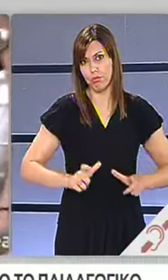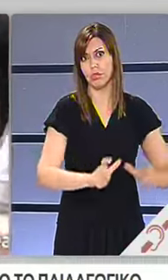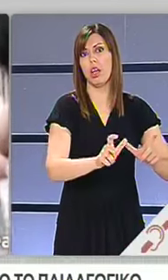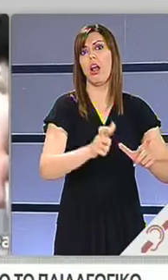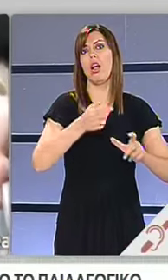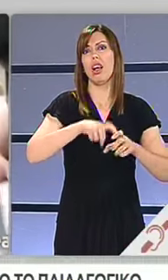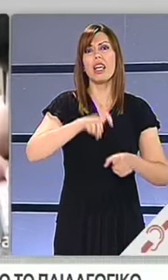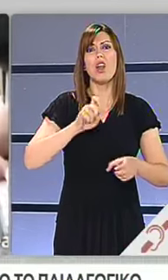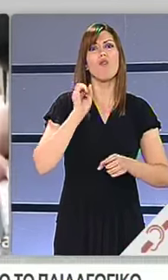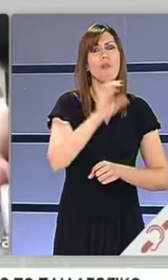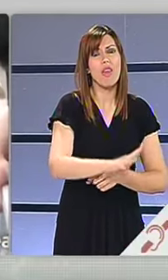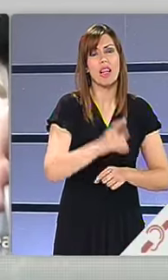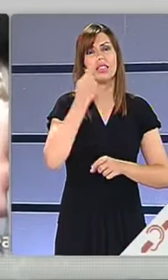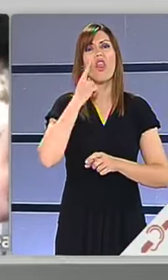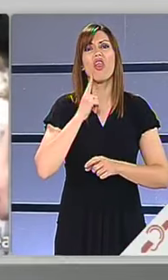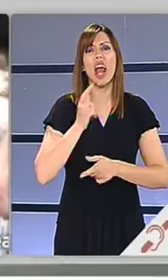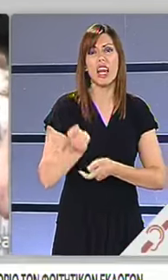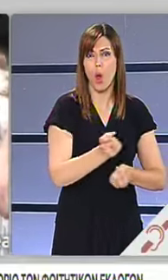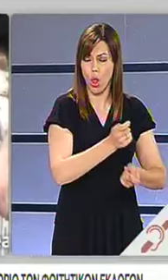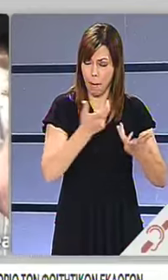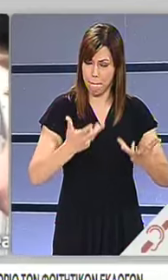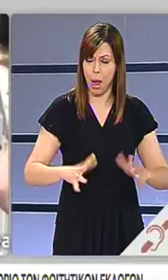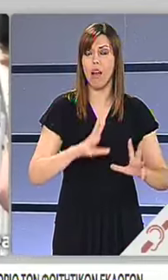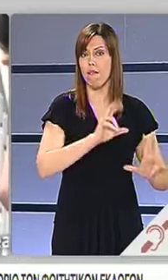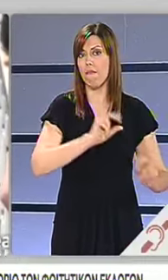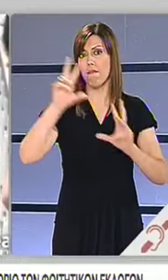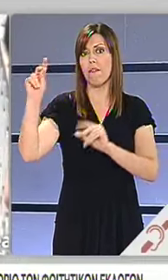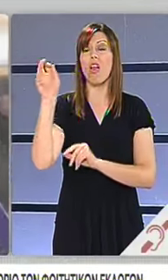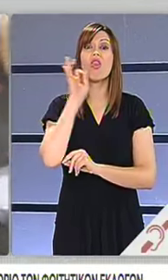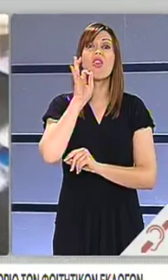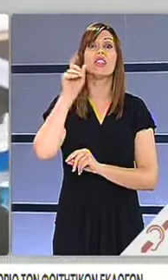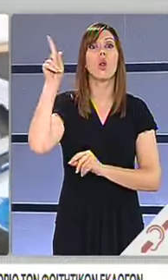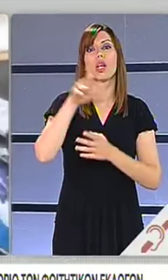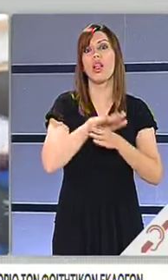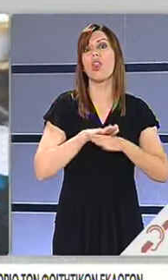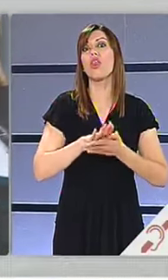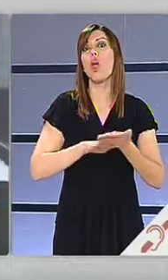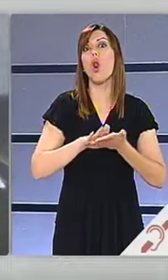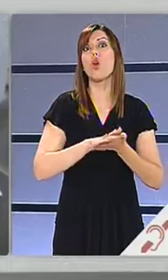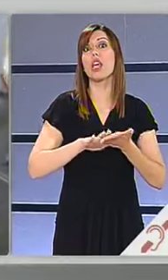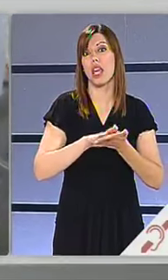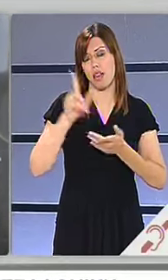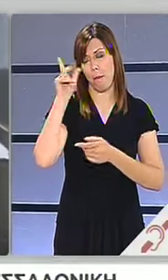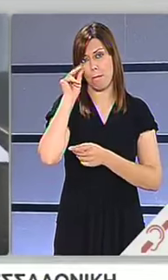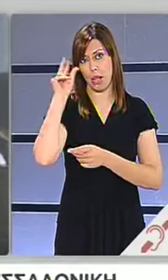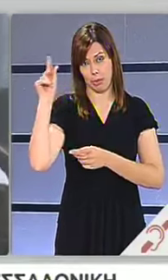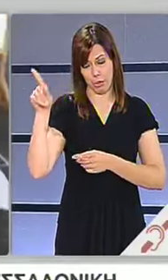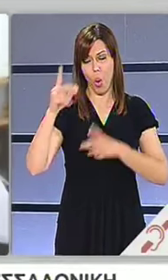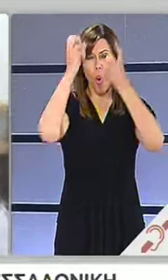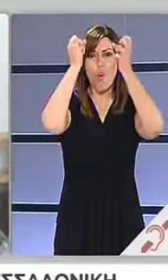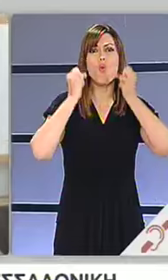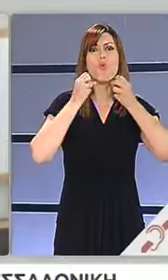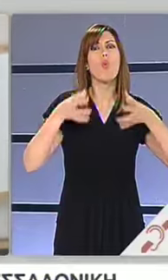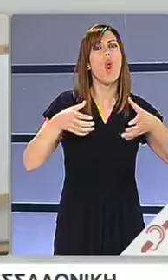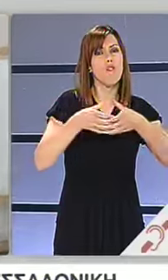χειροβομβίδες κρότου λάμψης. Επεισόδια ξέσπασαν και στη Θεσσαλονίκη, στη Θεολογική. Κουκουλοφόροι κατέστρεψαν προεκλογικό υλικό